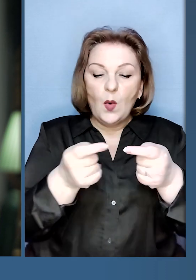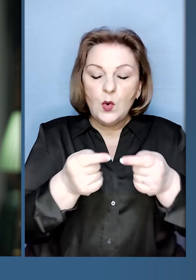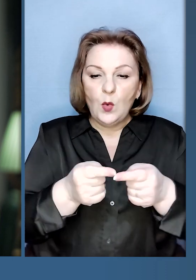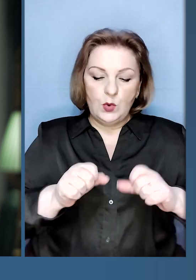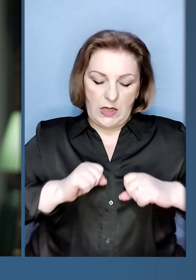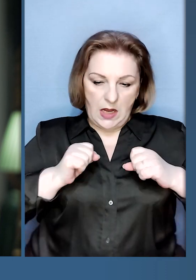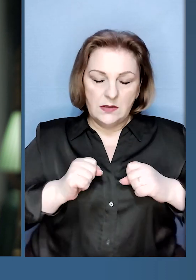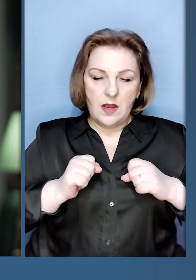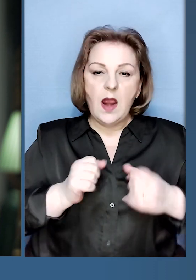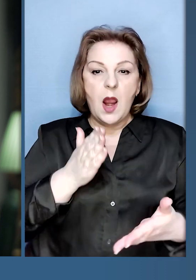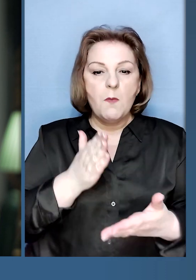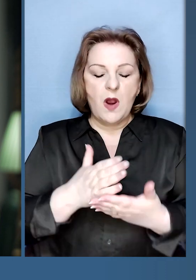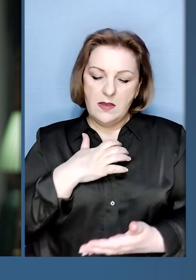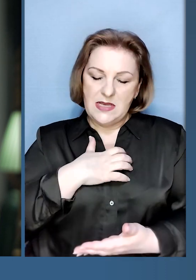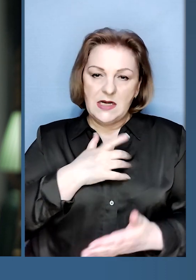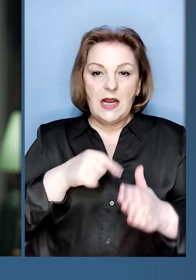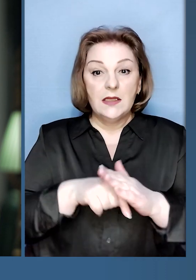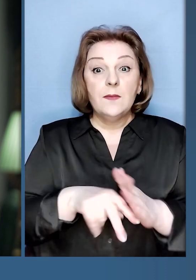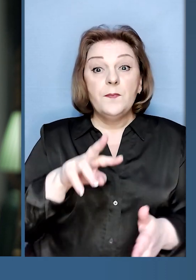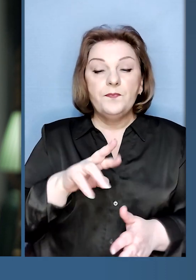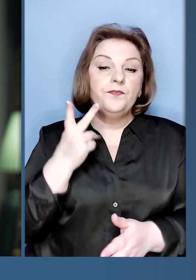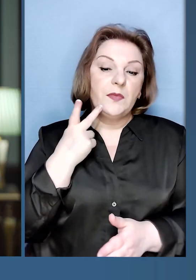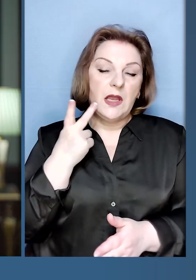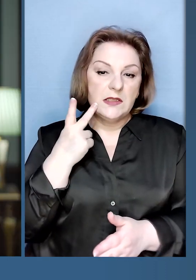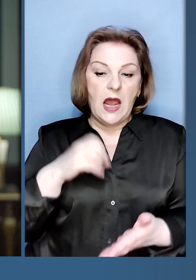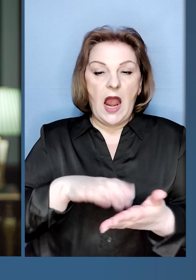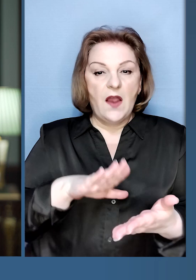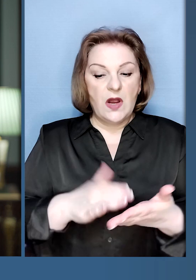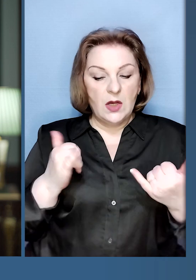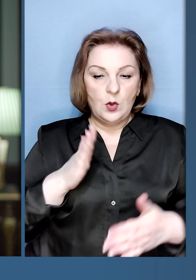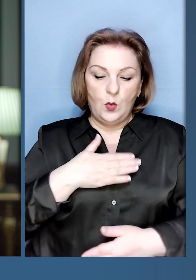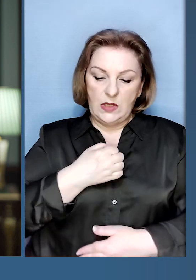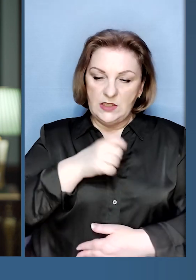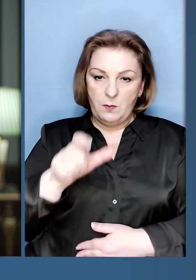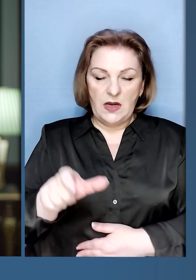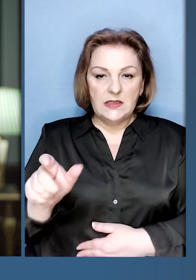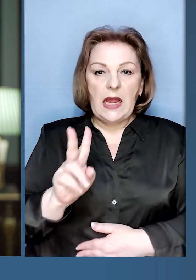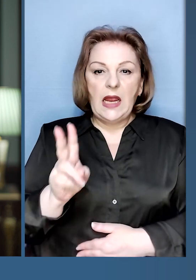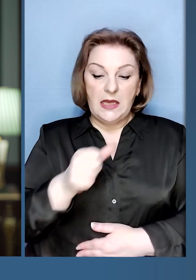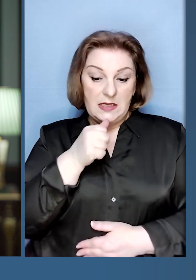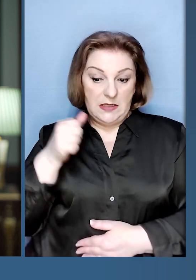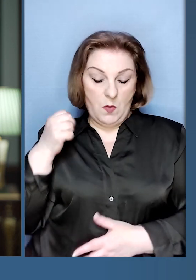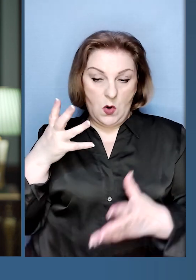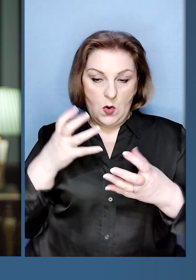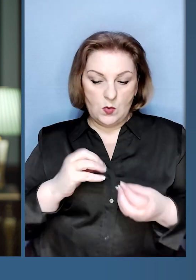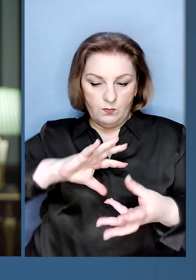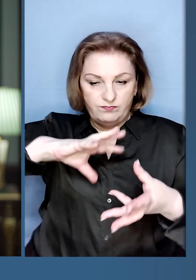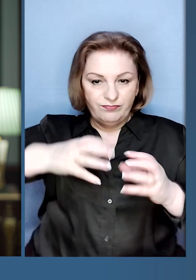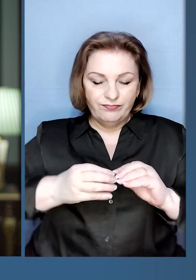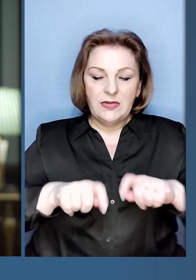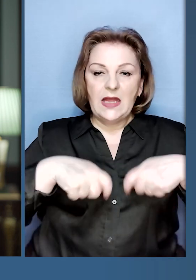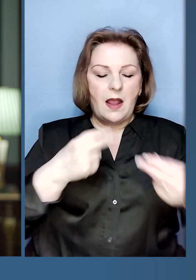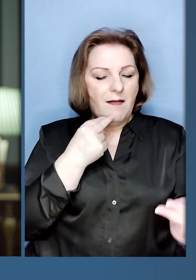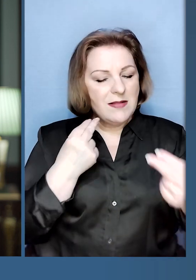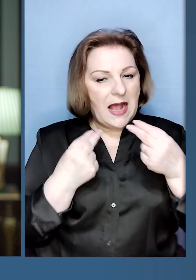координація зусиль мають критичне значення. Як і завжди, відзначу сьогодні наших бійців, які за минулу